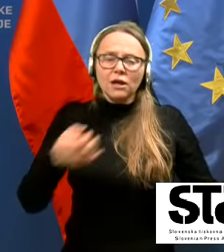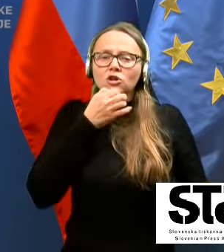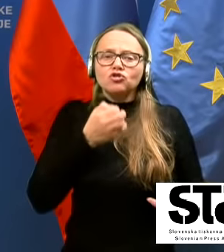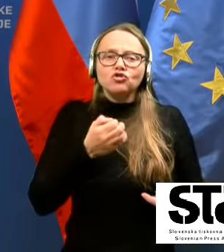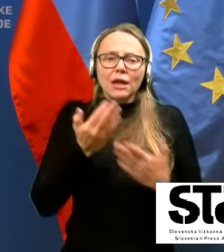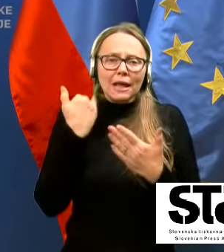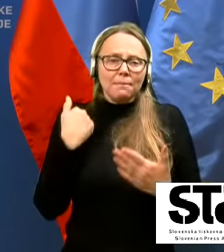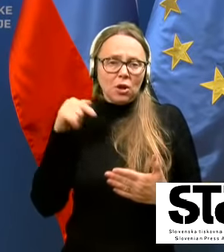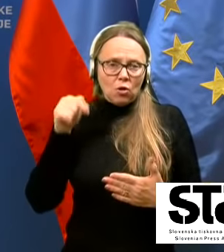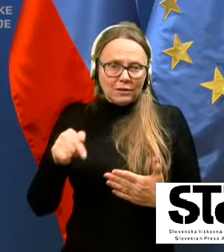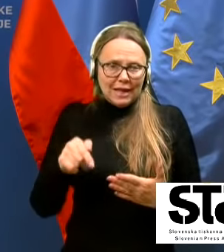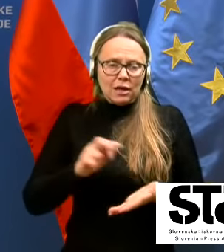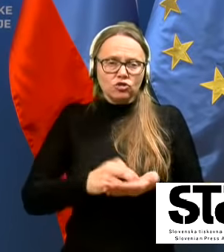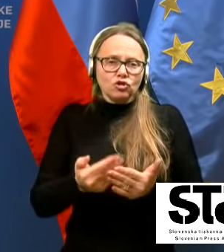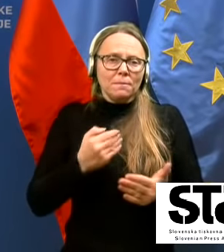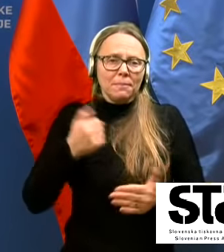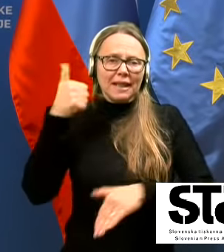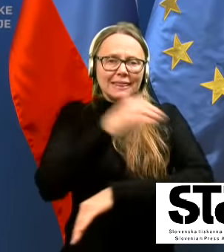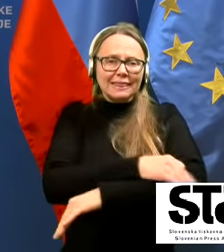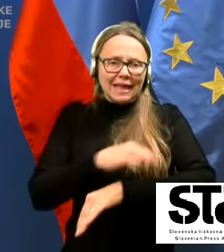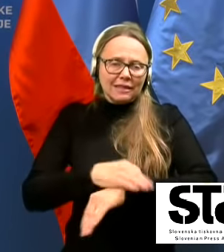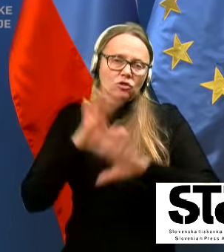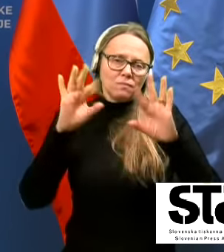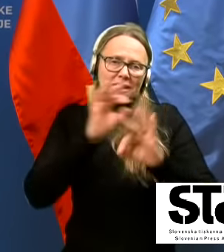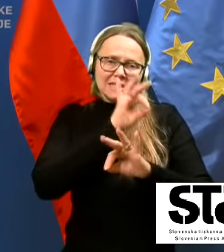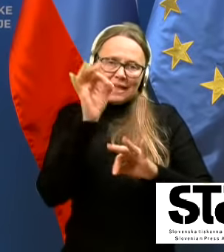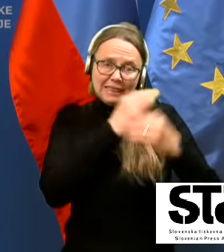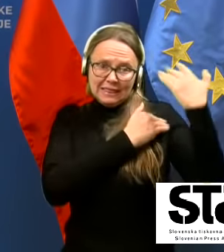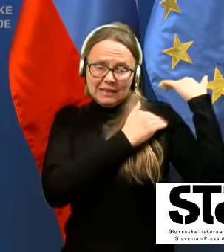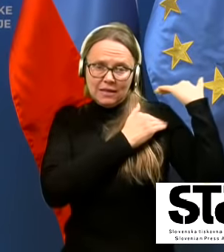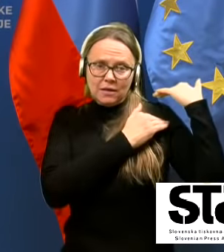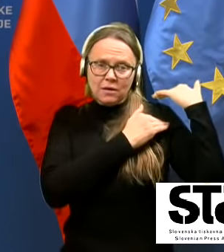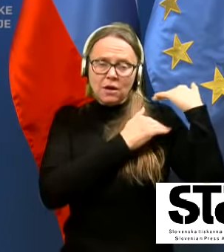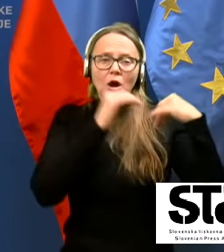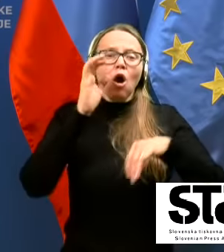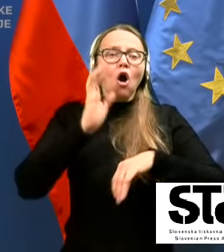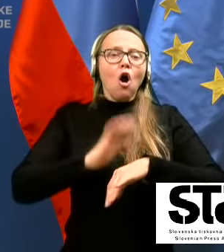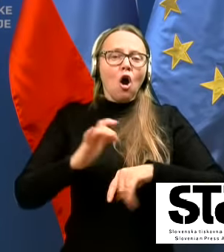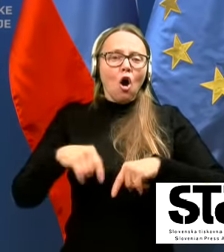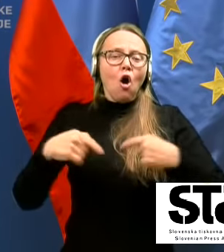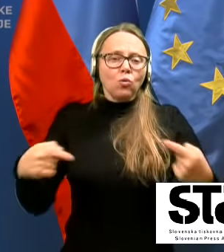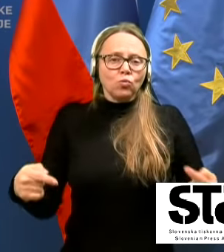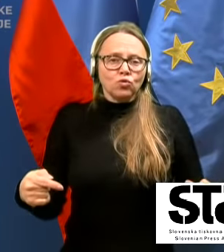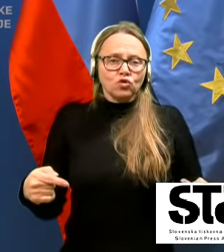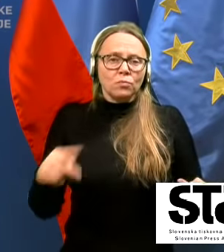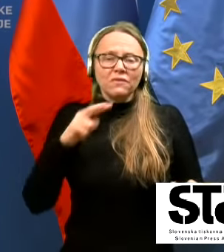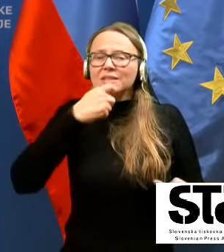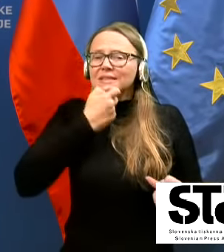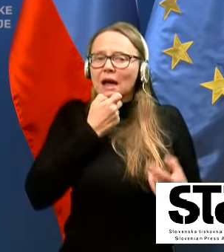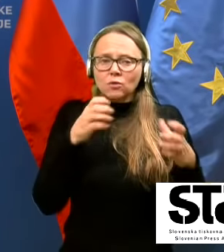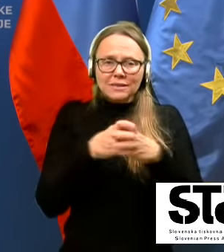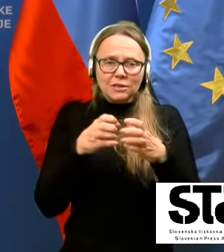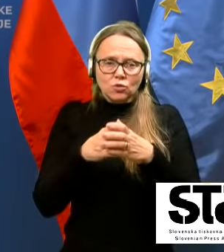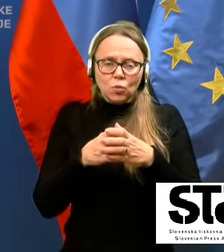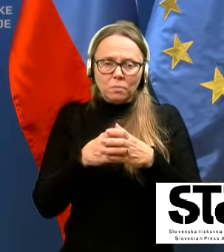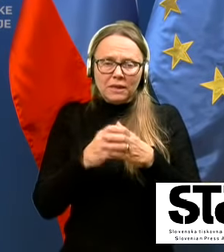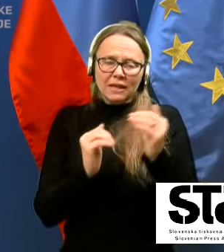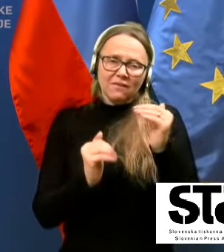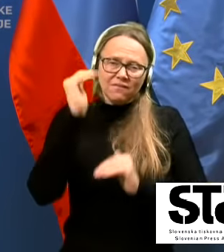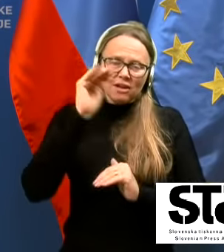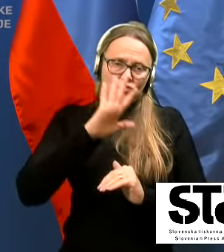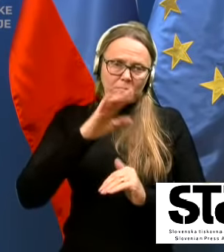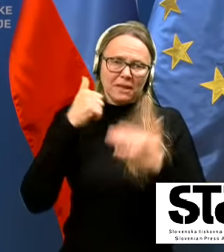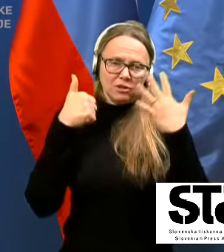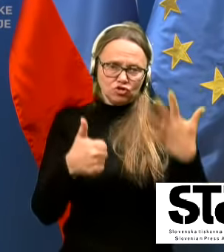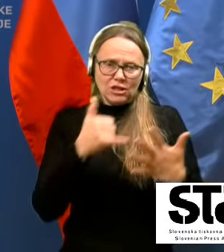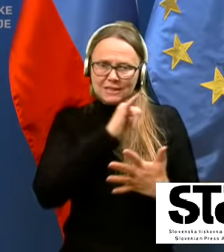še pred kakšnim tednom, desetimi dnevi, okuženih v starostni skupini nad 65